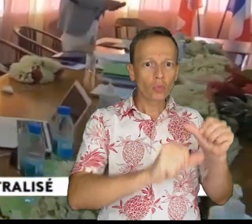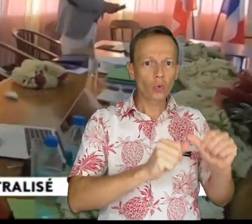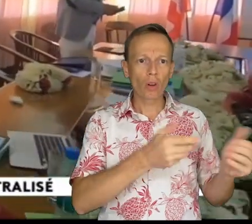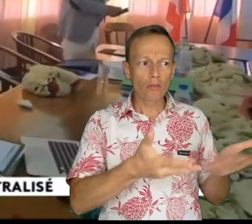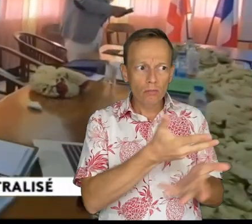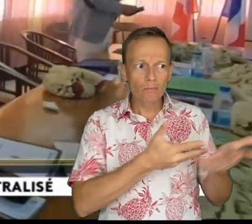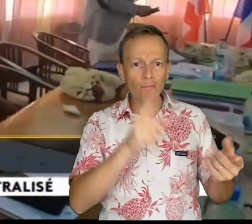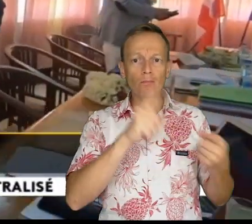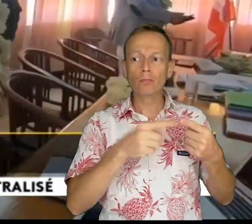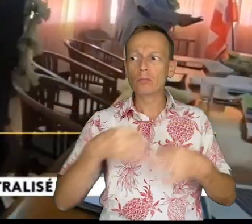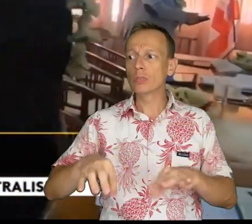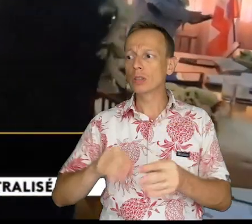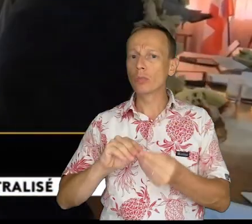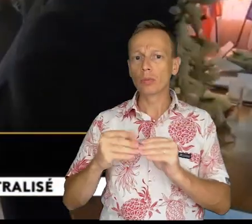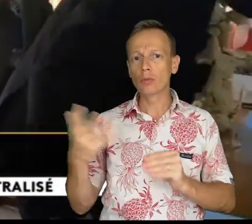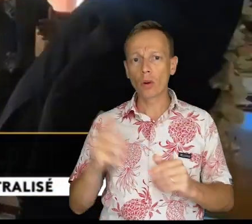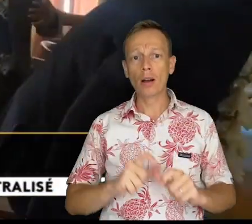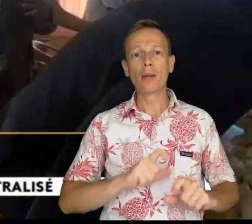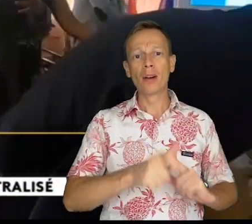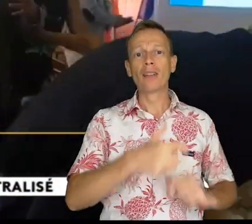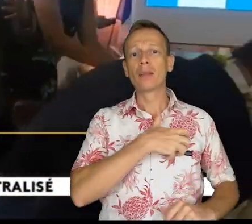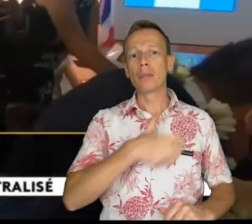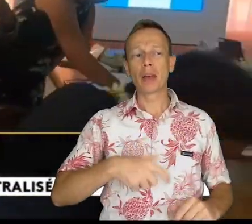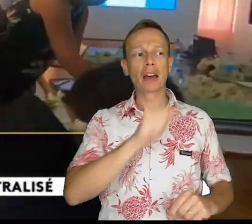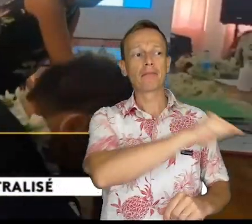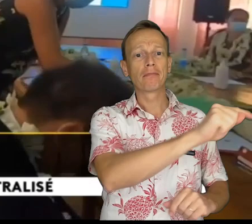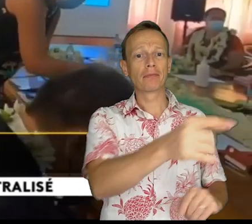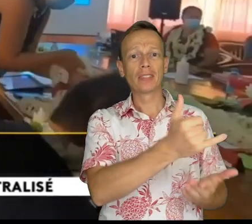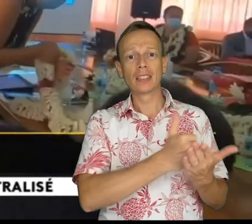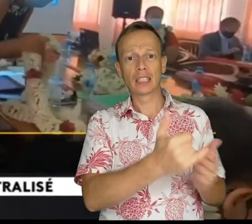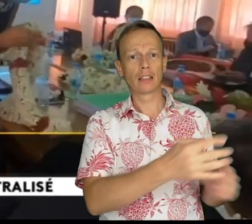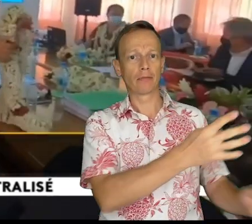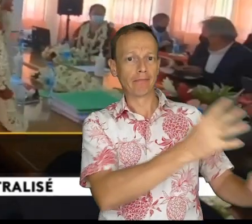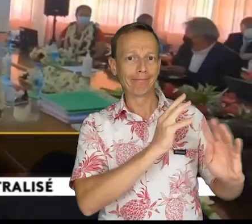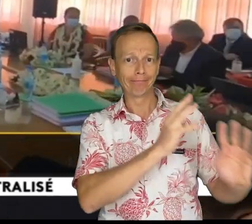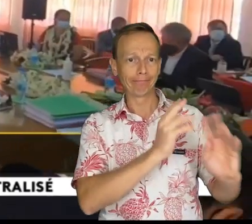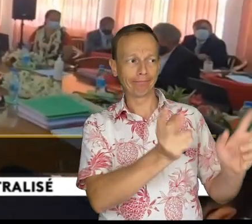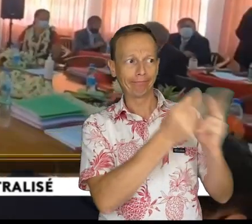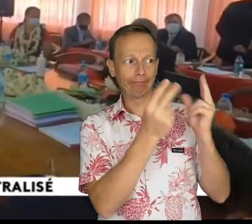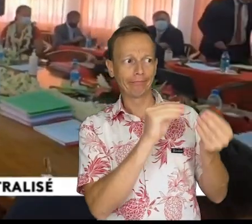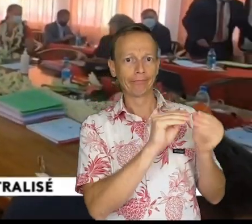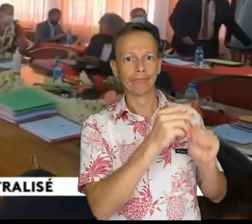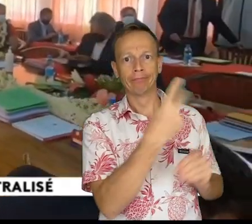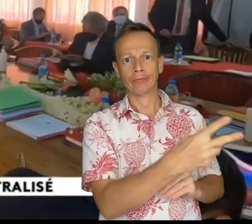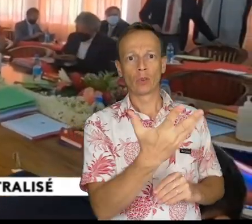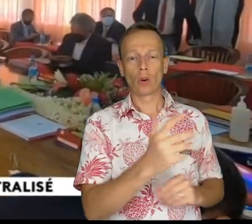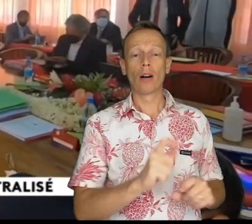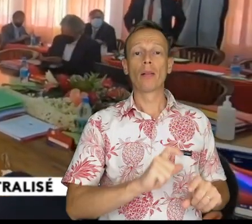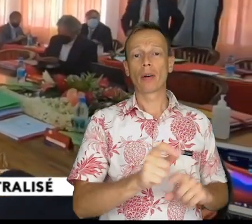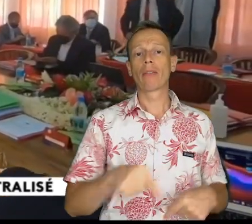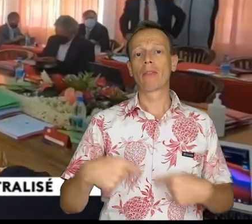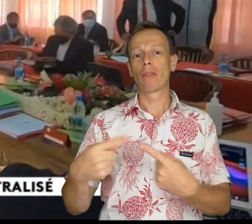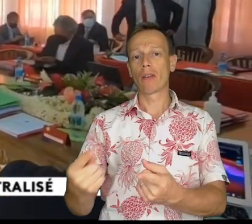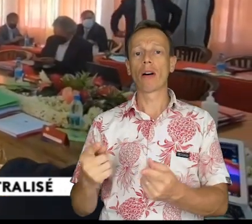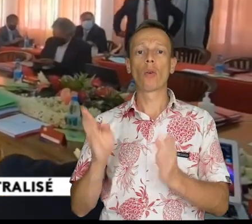c'était au tour des tavannas des Raromateï d'exposer tour à tour les problématiques spécifiques à leurs îles. La délégation visitera ensuite l'hôpital d